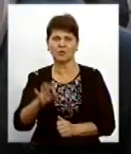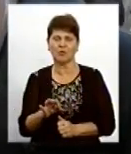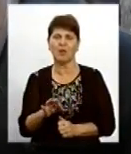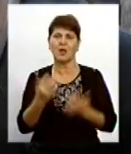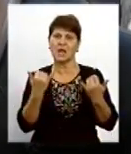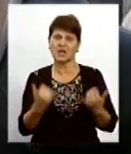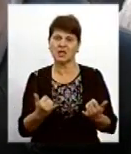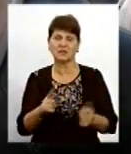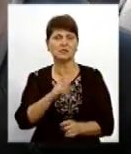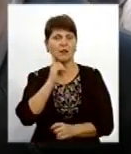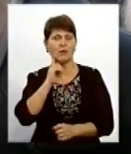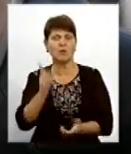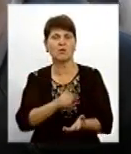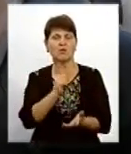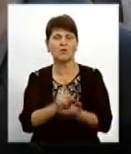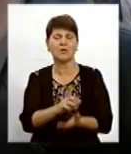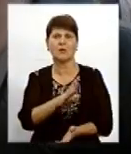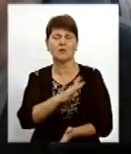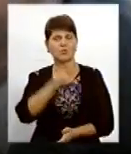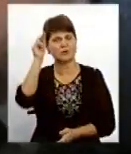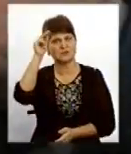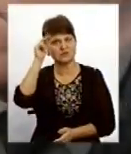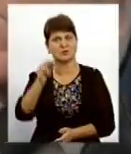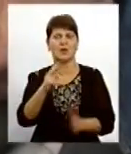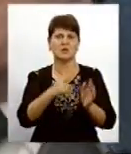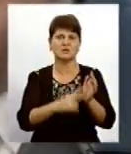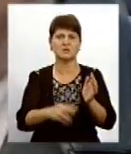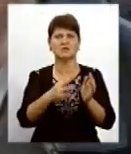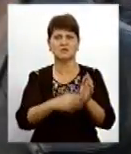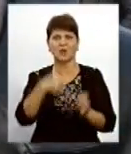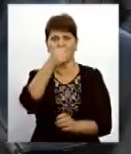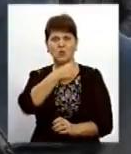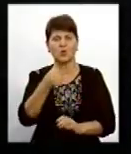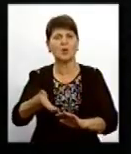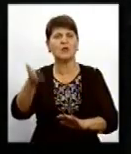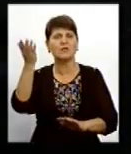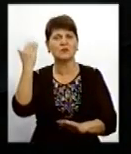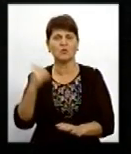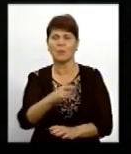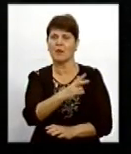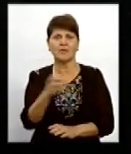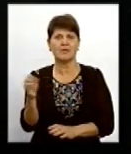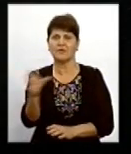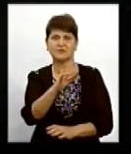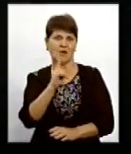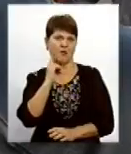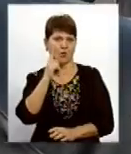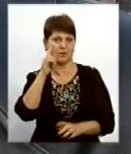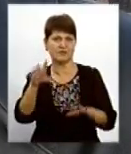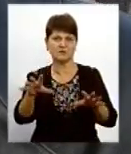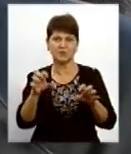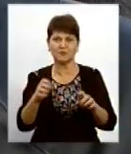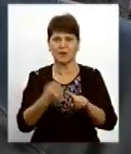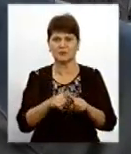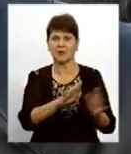подіях, котрі відбували 70-80 років тому. Я скажу вам відверто, не вся молодь сприймає ці події. Їм якось знаєте,